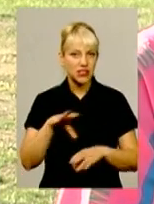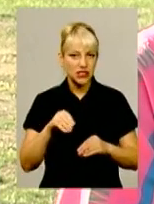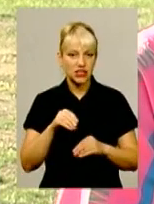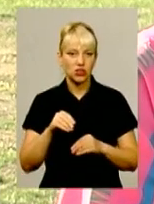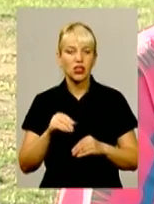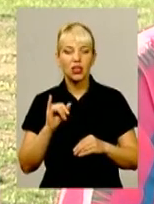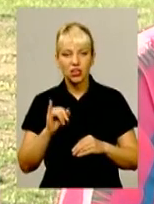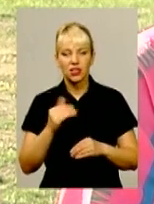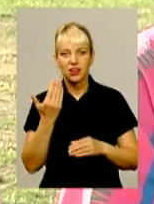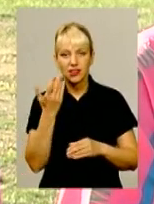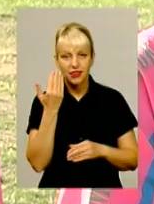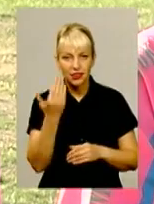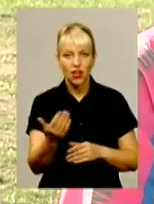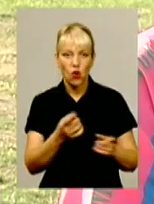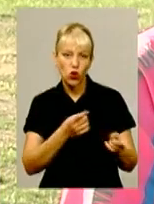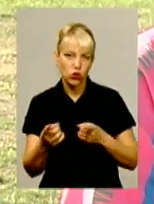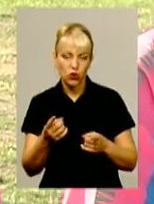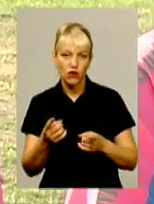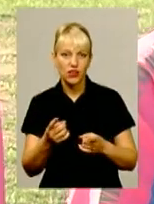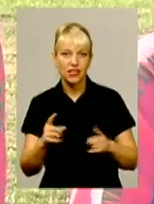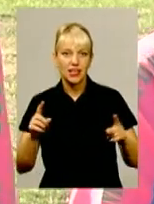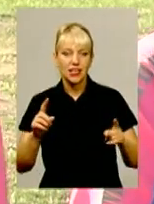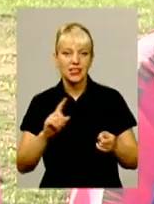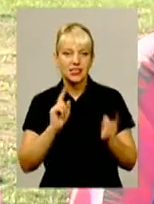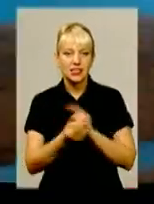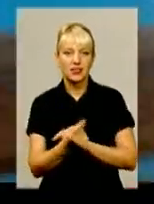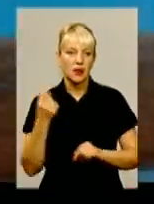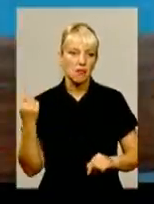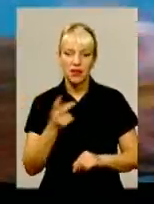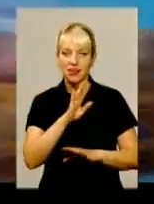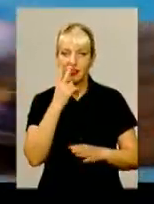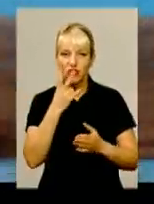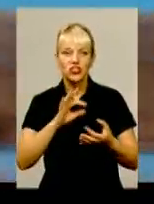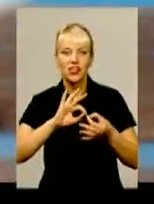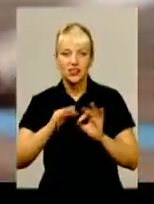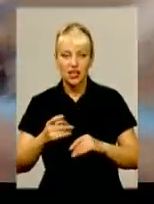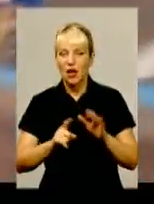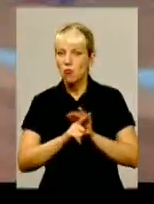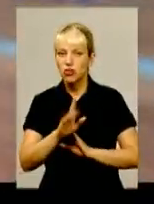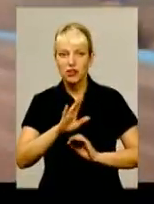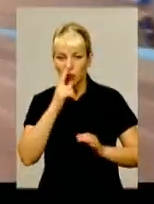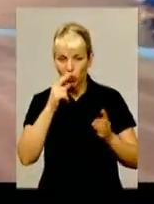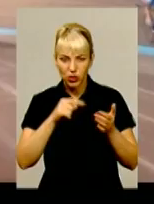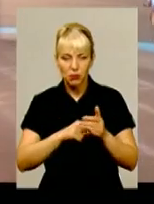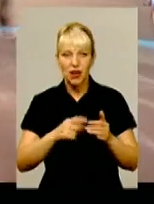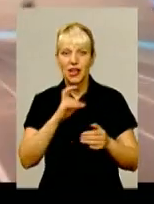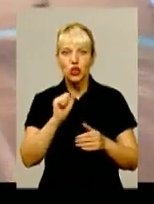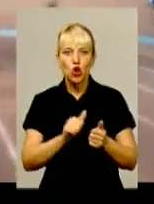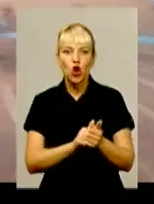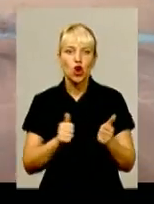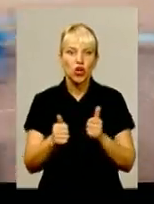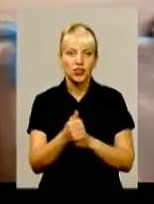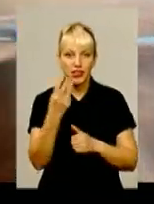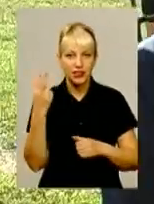стати першим, не дивлячись на які складнощі. На початку подолянки не потрапляли до лідерської трійки. Ситуацію